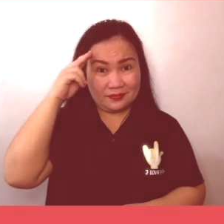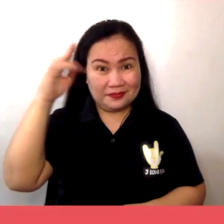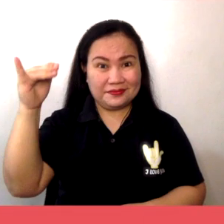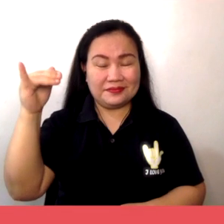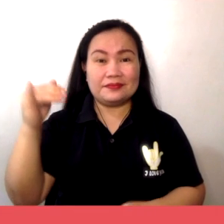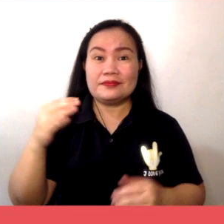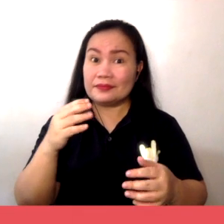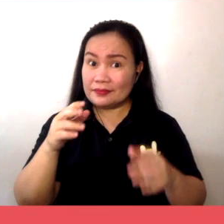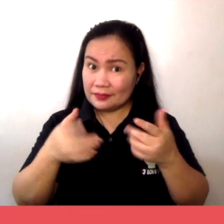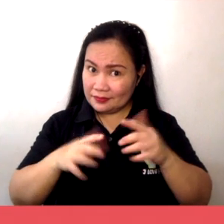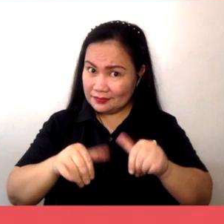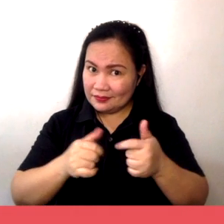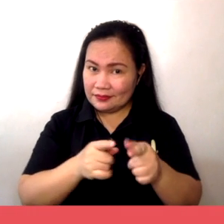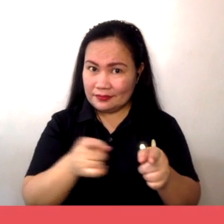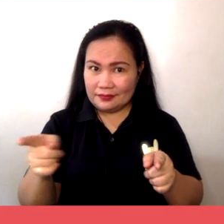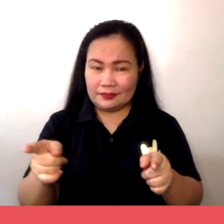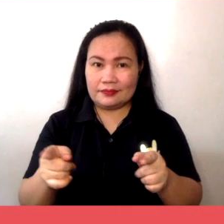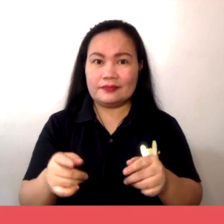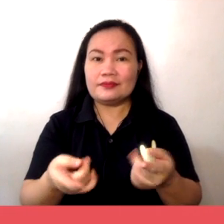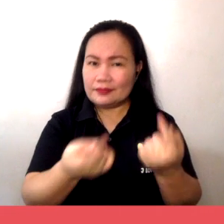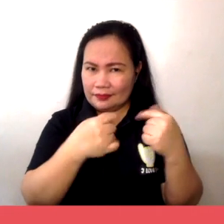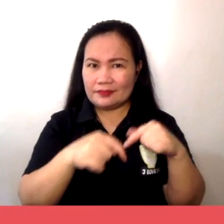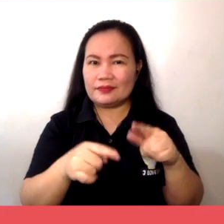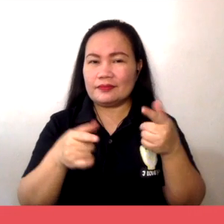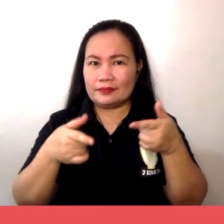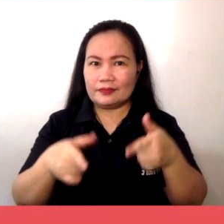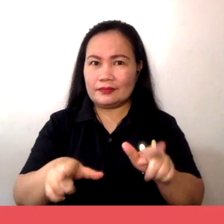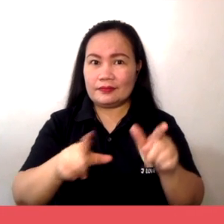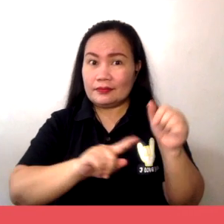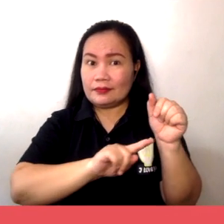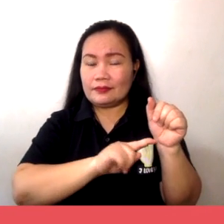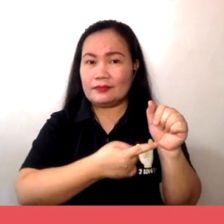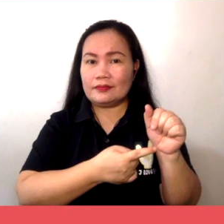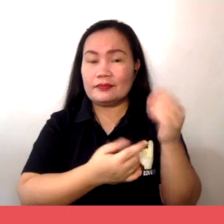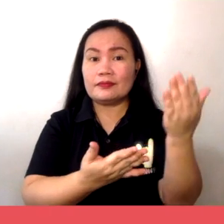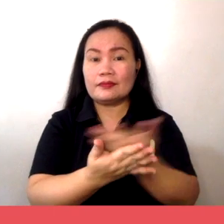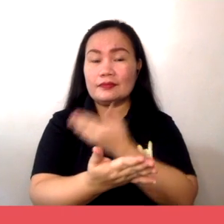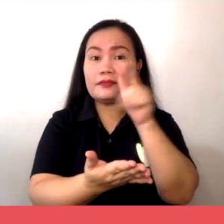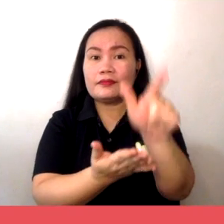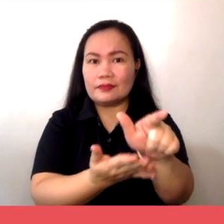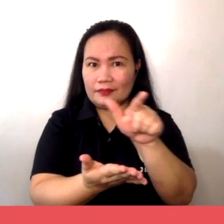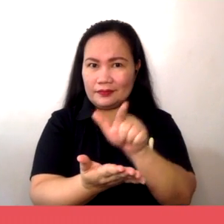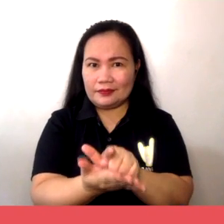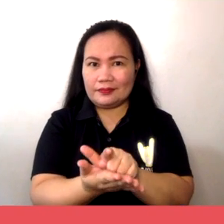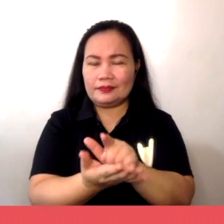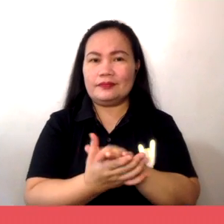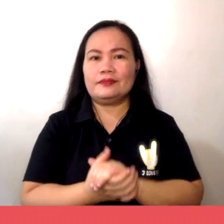Mabuhay! Kamusta? Tara, may bago na naman tayong pag-aaralan.